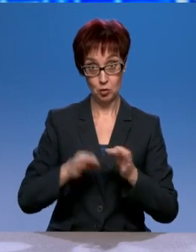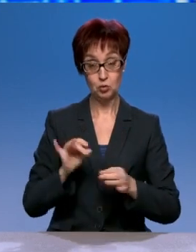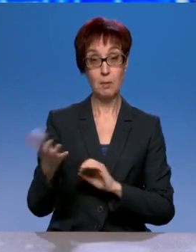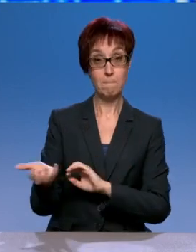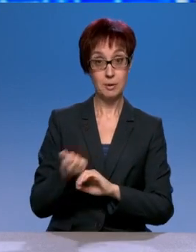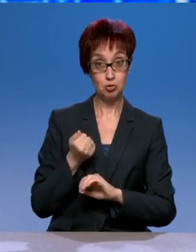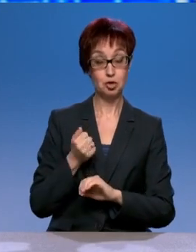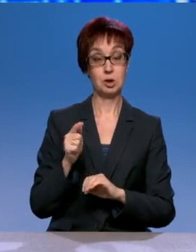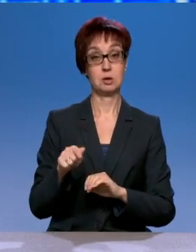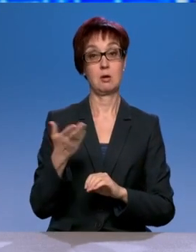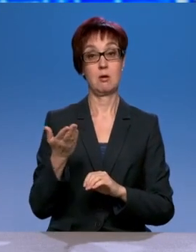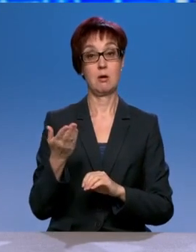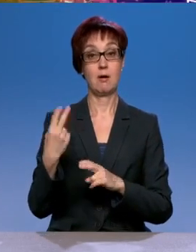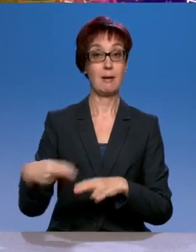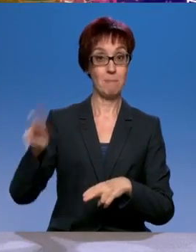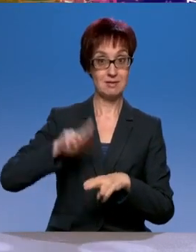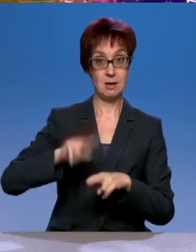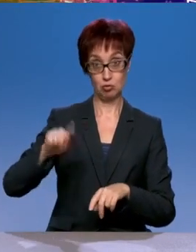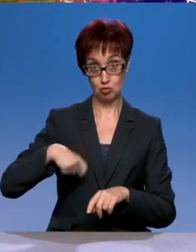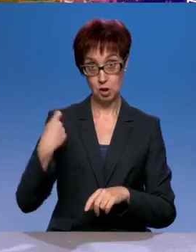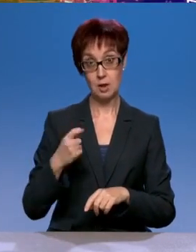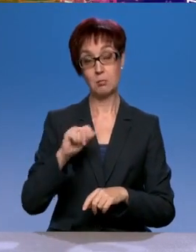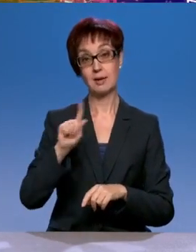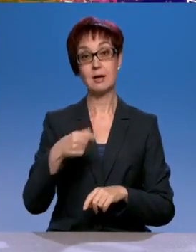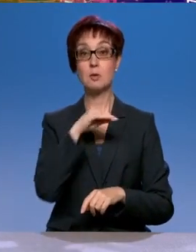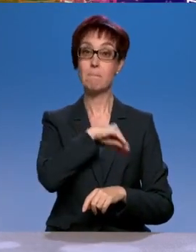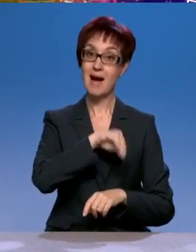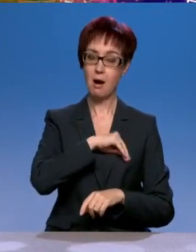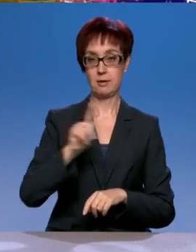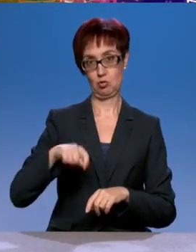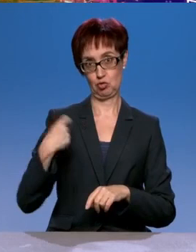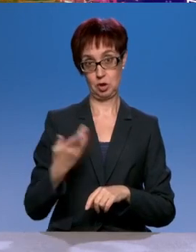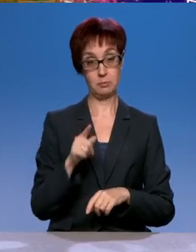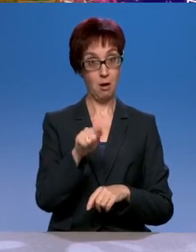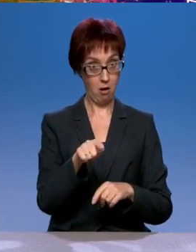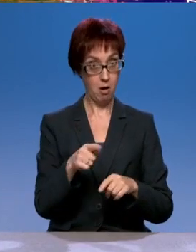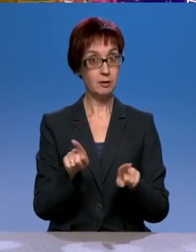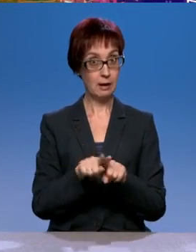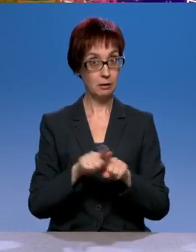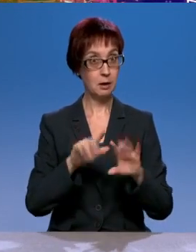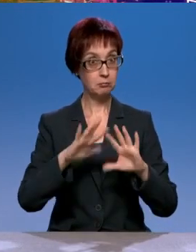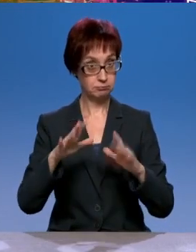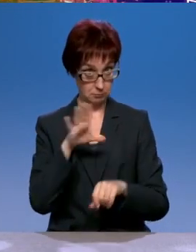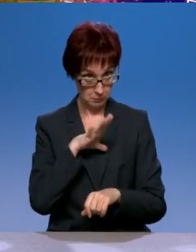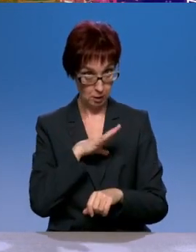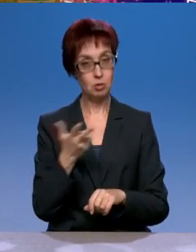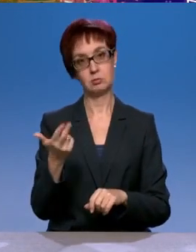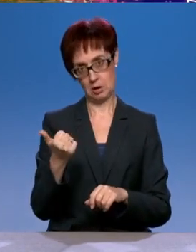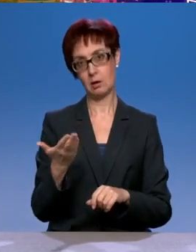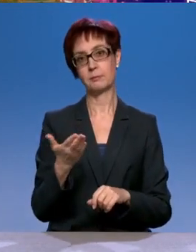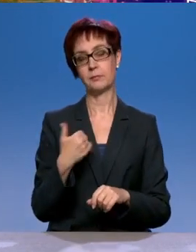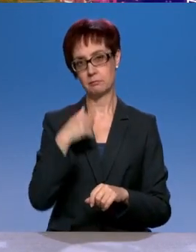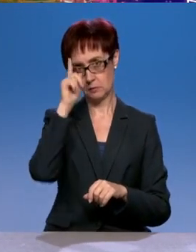А вы такие случаи знаете ли? Да, такие случаи бывают регулярно, знаю. А вот если просто дорога плохая, но вы там ничего не повредили,